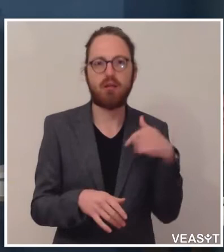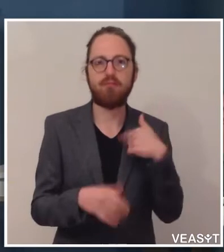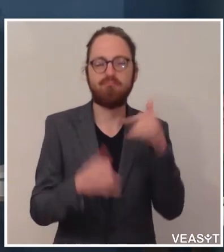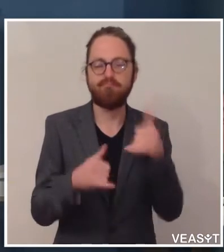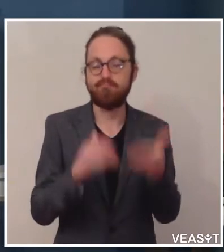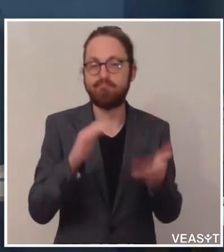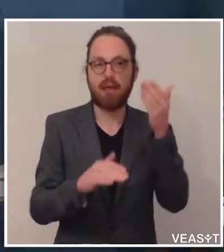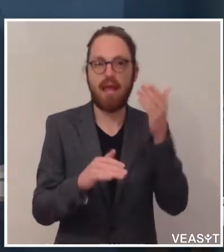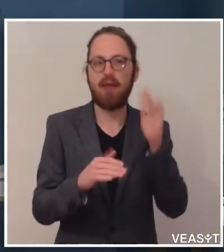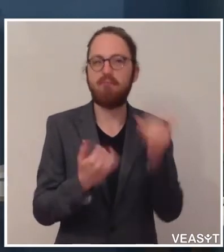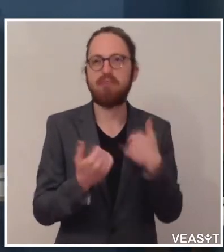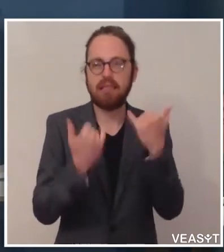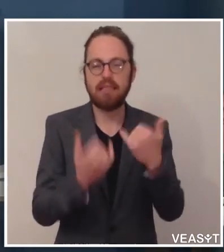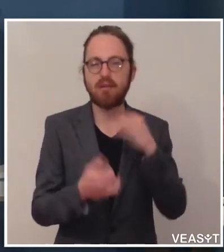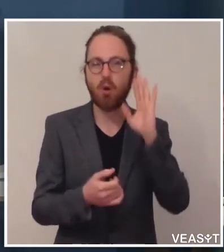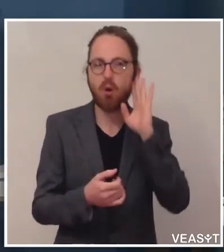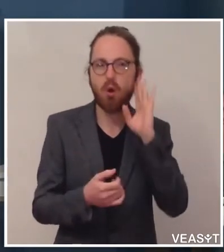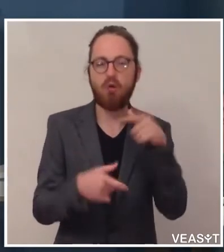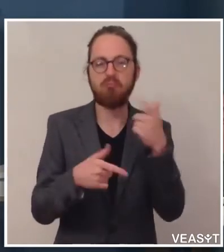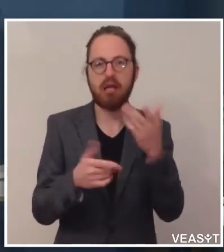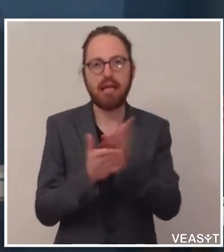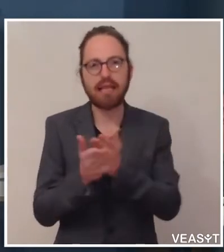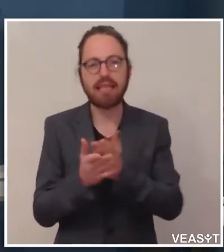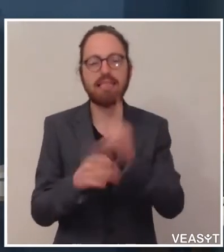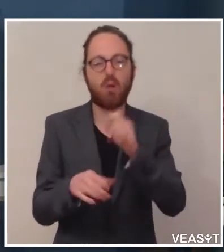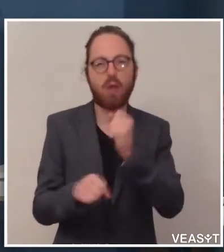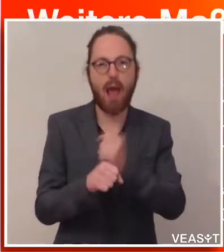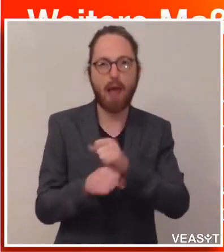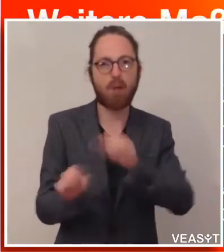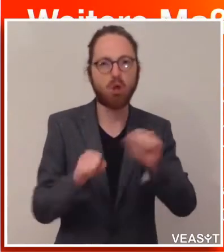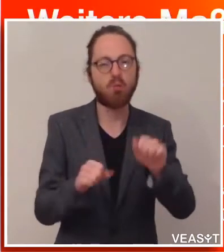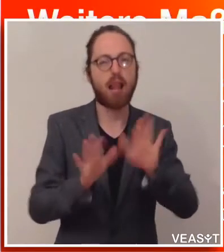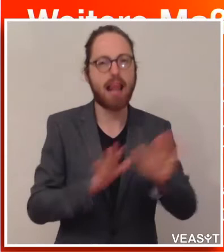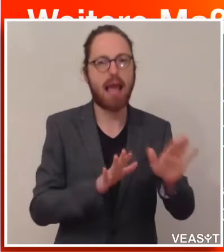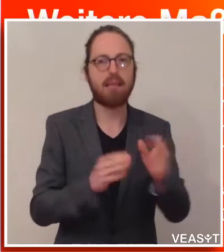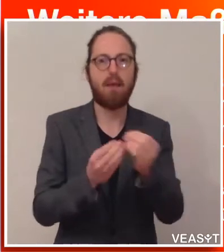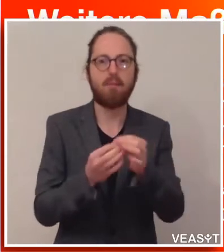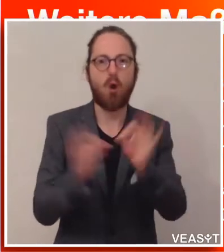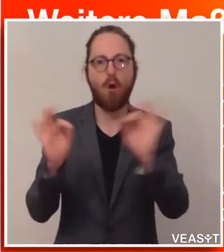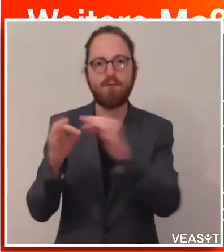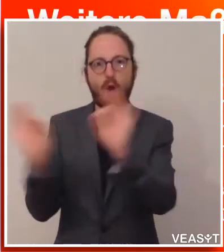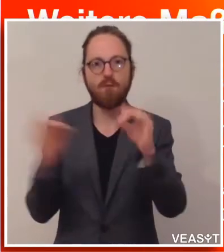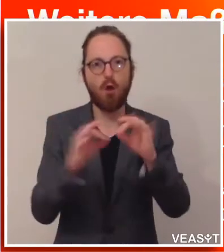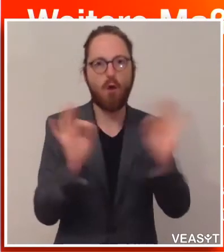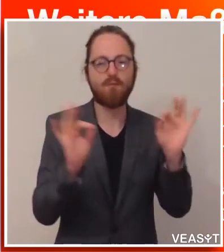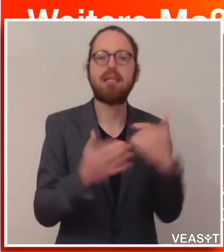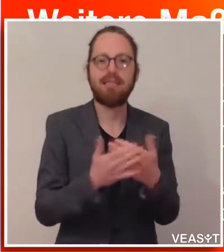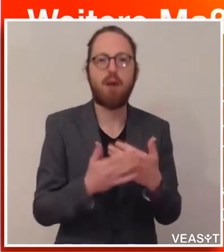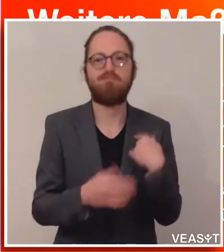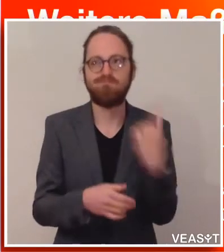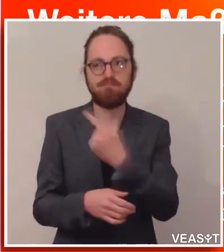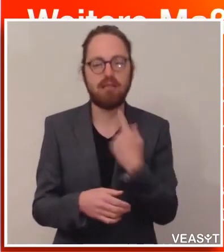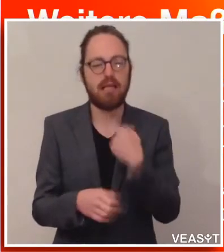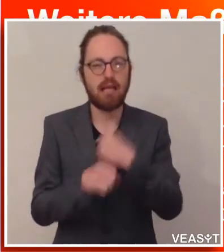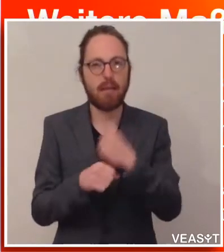hören, dass die Dienste und die Arbeitsmöglichkeiten aufgehen. Und wir arbeiten gemeinsam, Landeshauptmann, vor allem